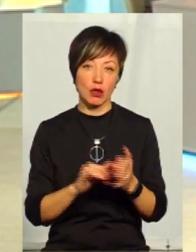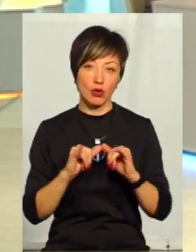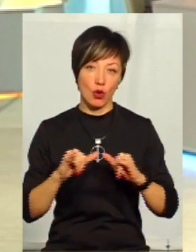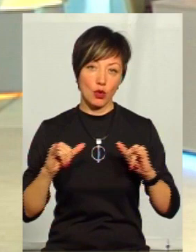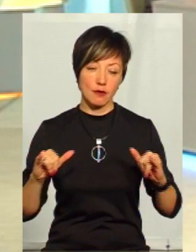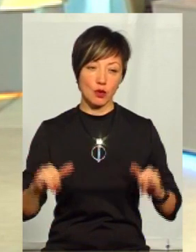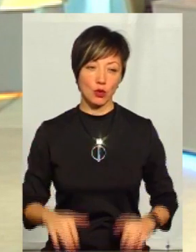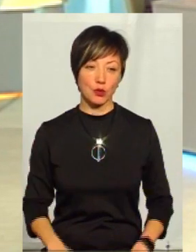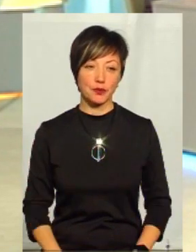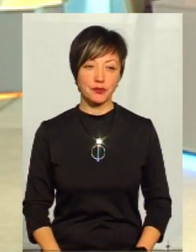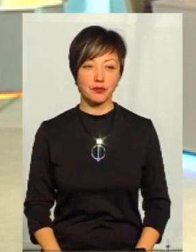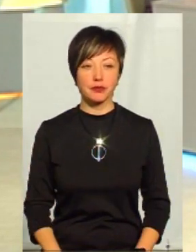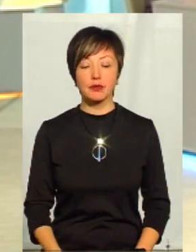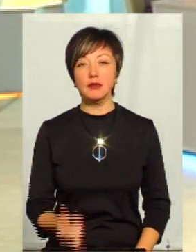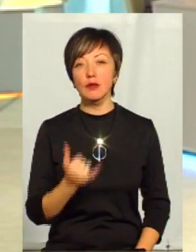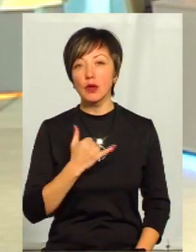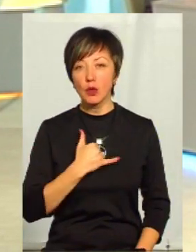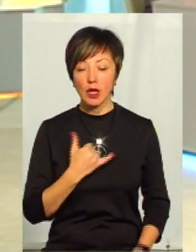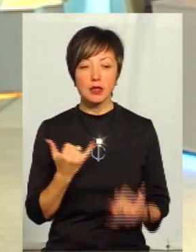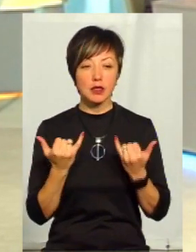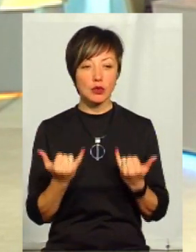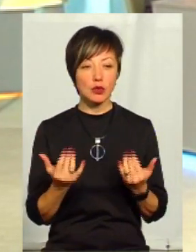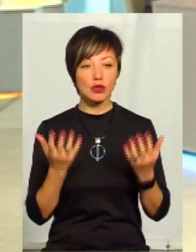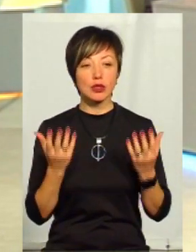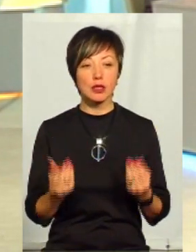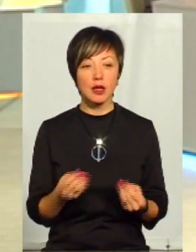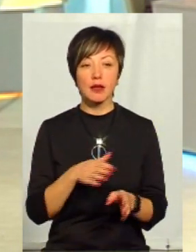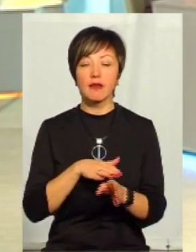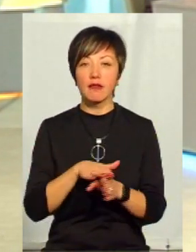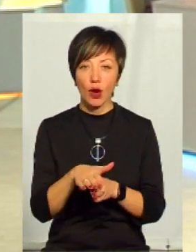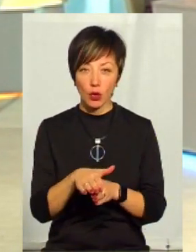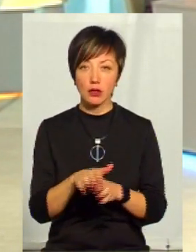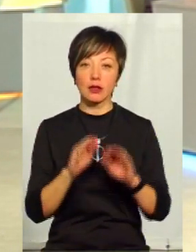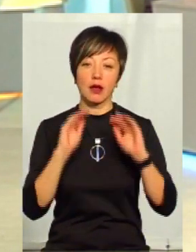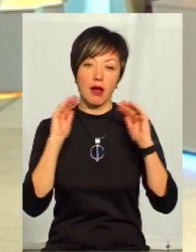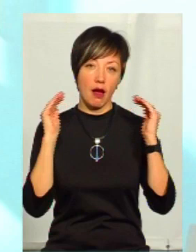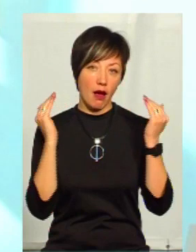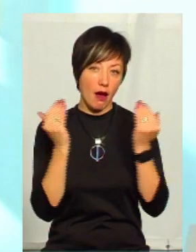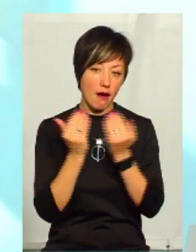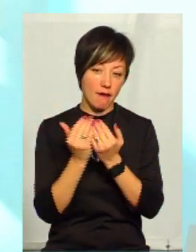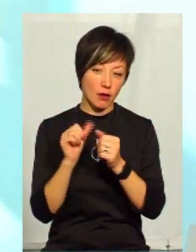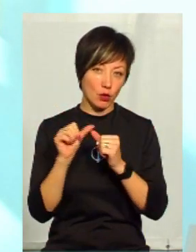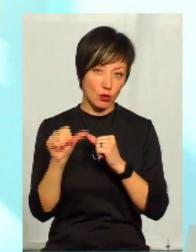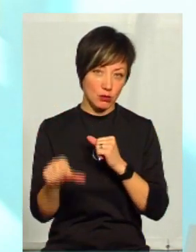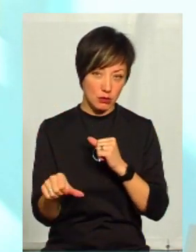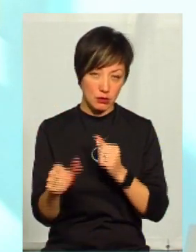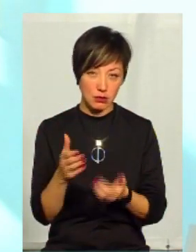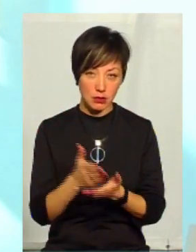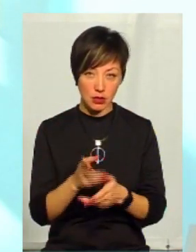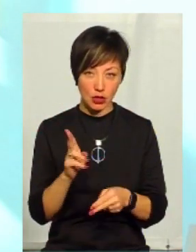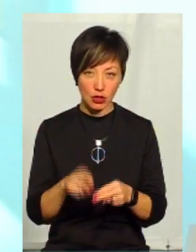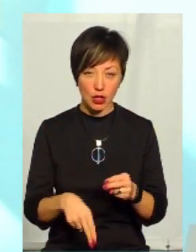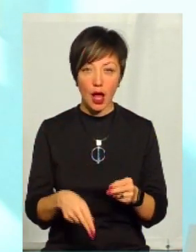розвитку. В нас на сьогоднішній день виконана автономізація, ми закінчили автономізацію. Ми